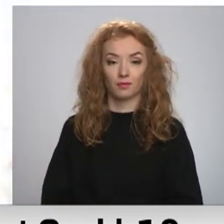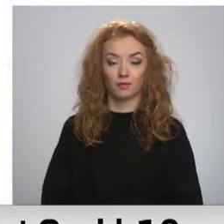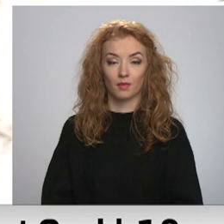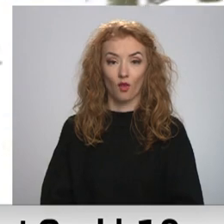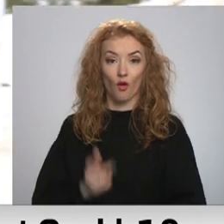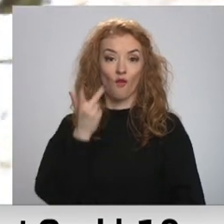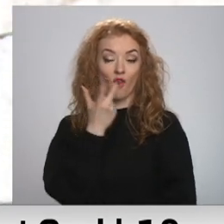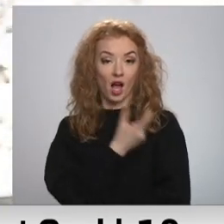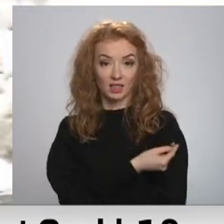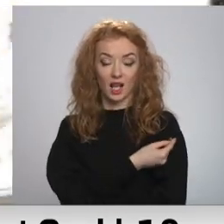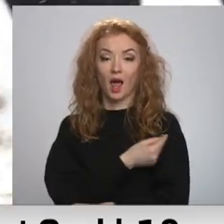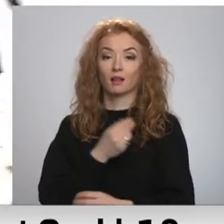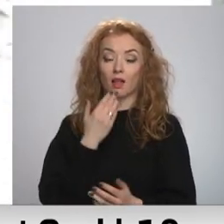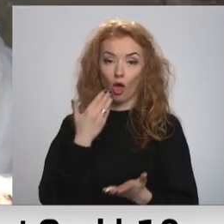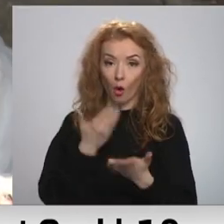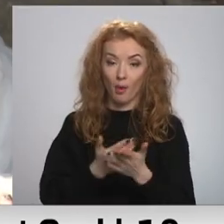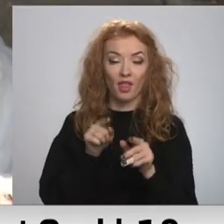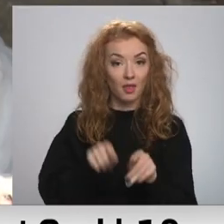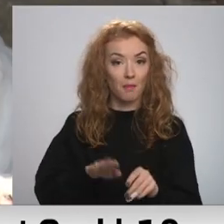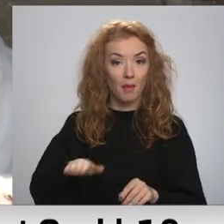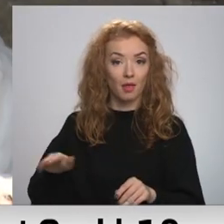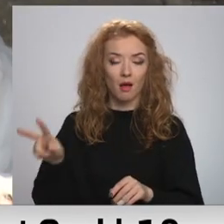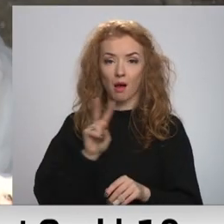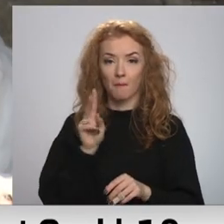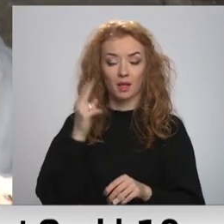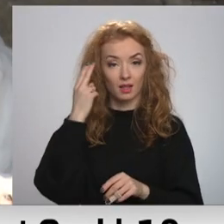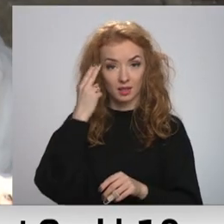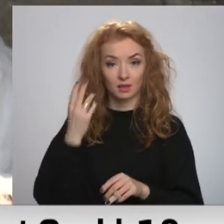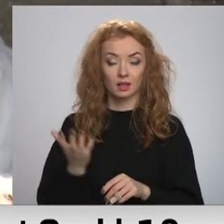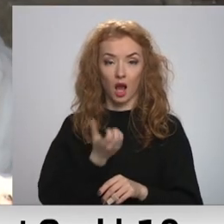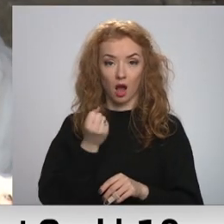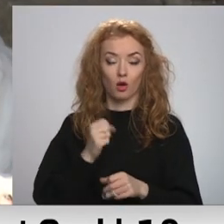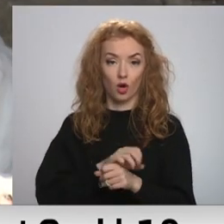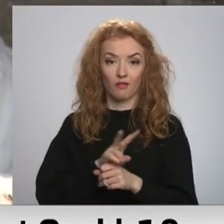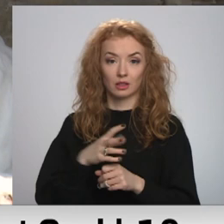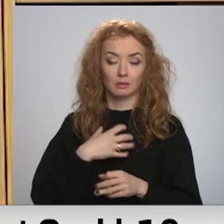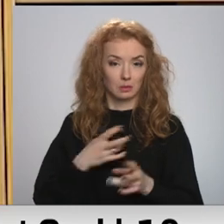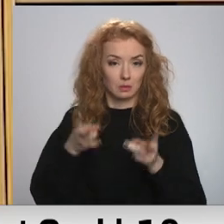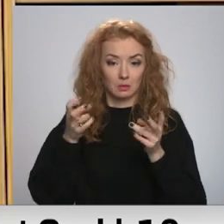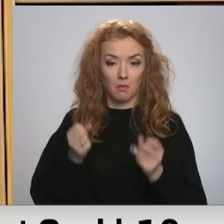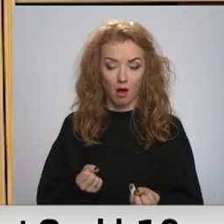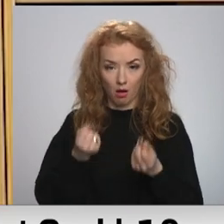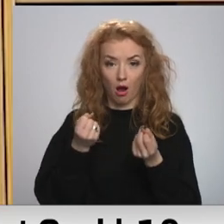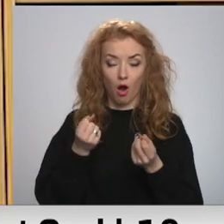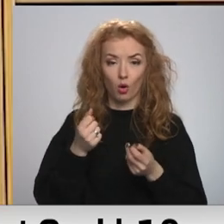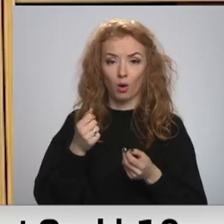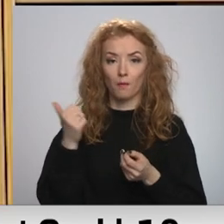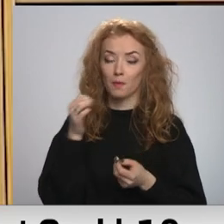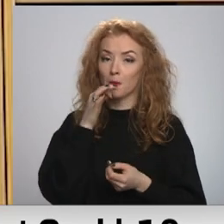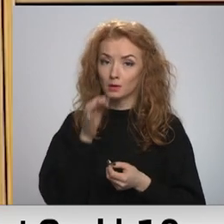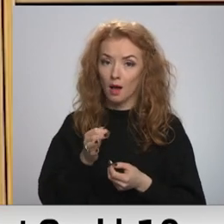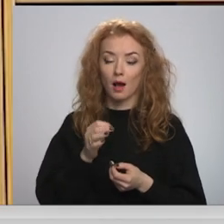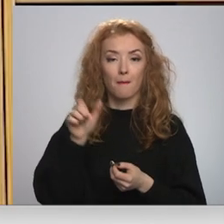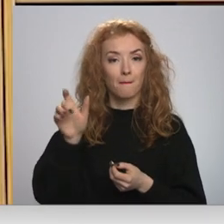Vakcinēties īpaši rekomendēts tiem bērniem, kam ir risks ar COVID-19 slimot smagāk. Ietruna tātad par hronisku